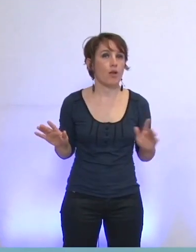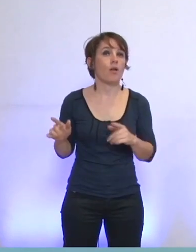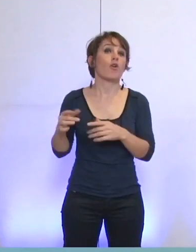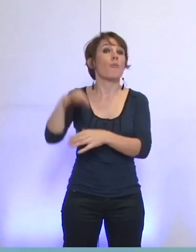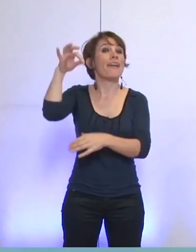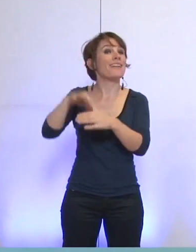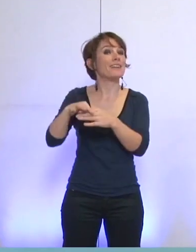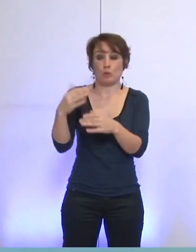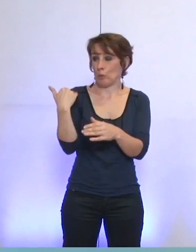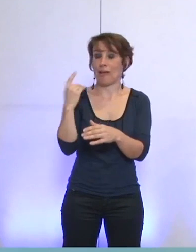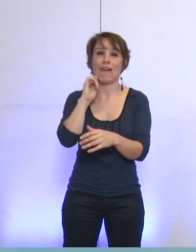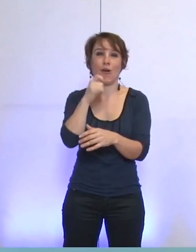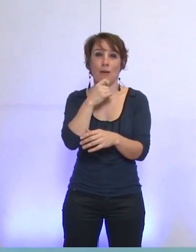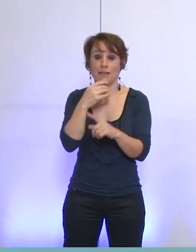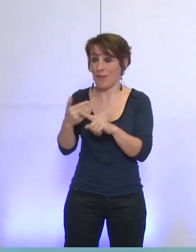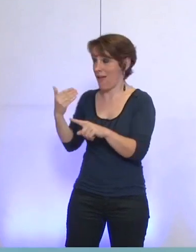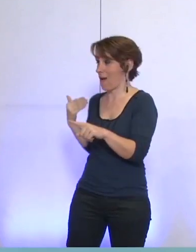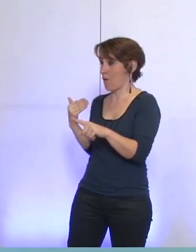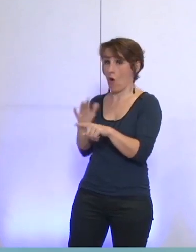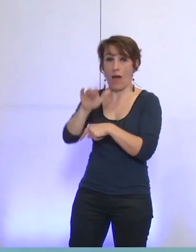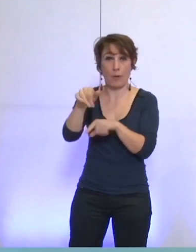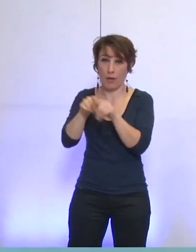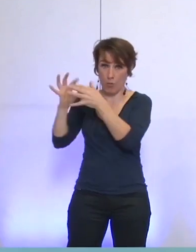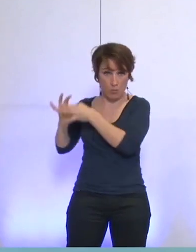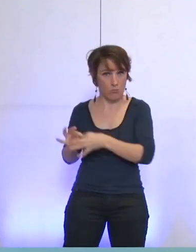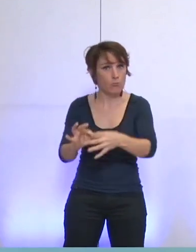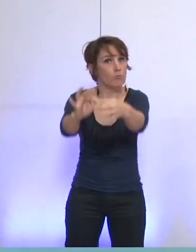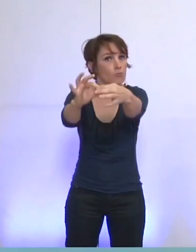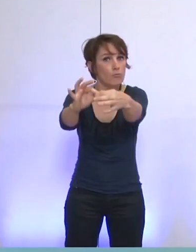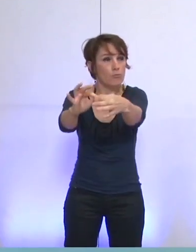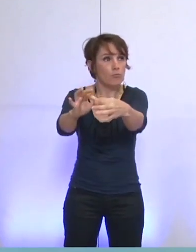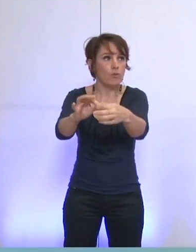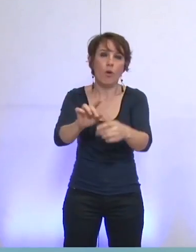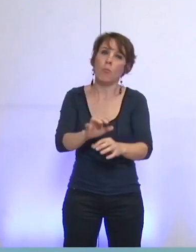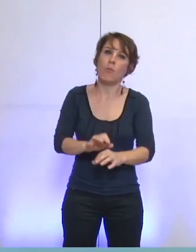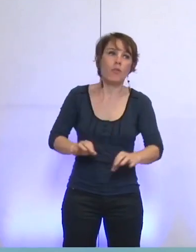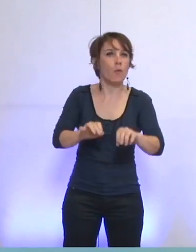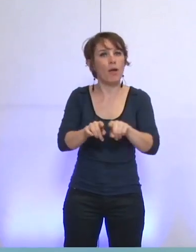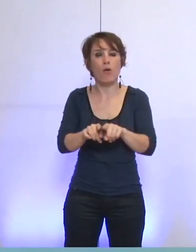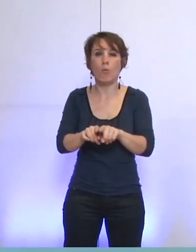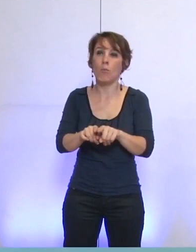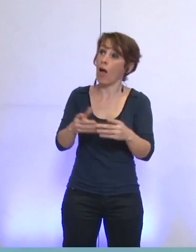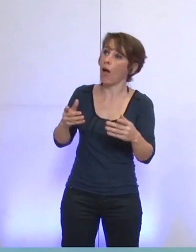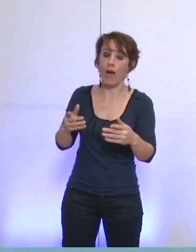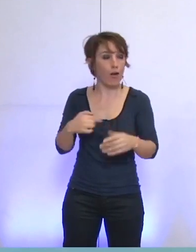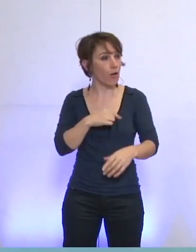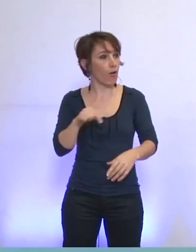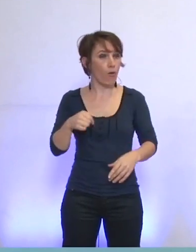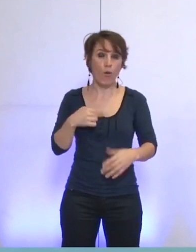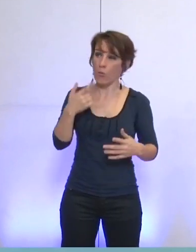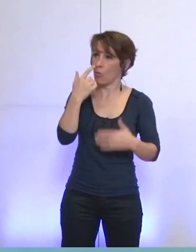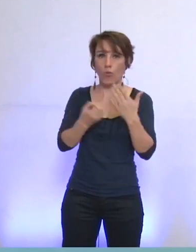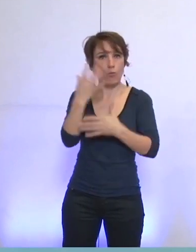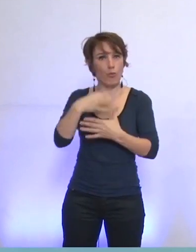des élections, et pas d'arrangement, finalement, avec la règle commune, que cela soit